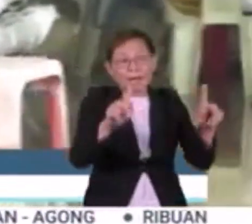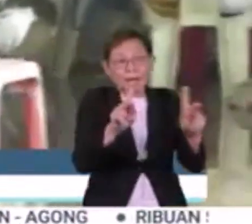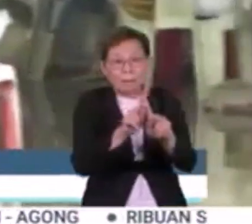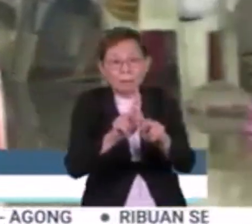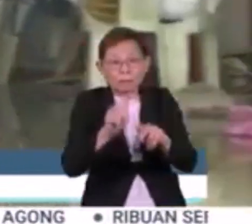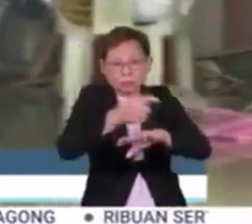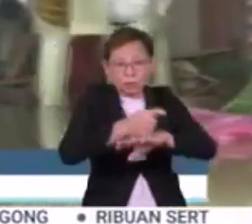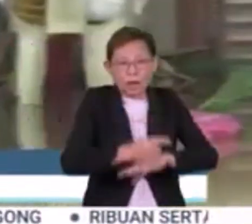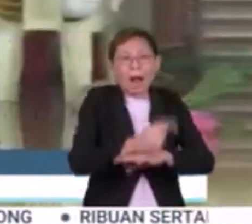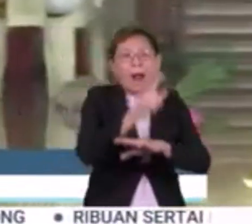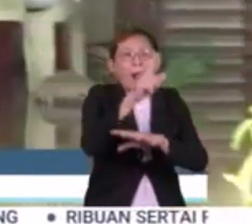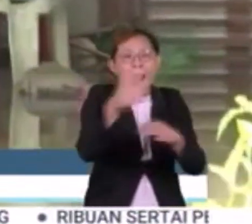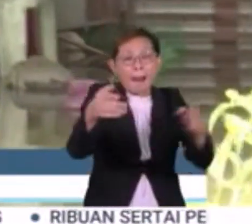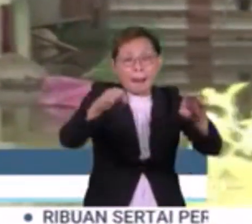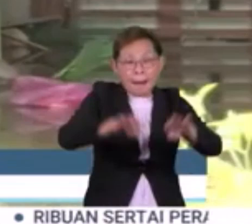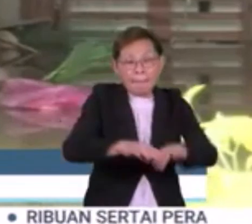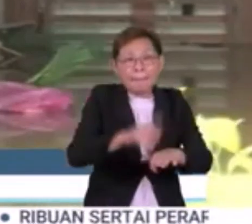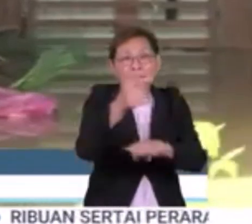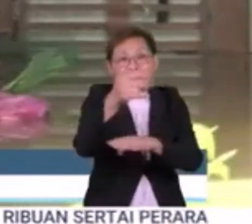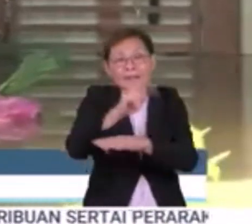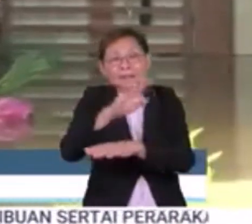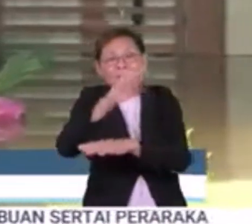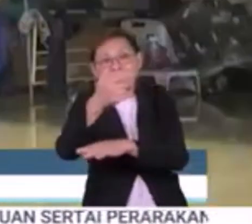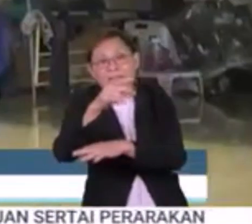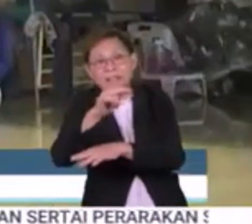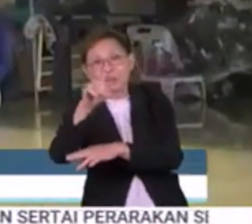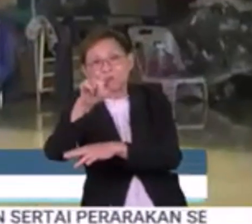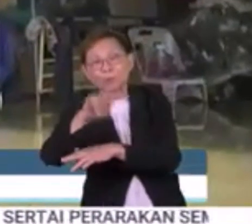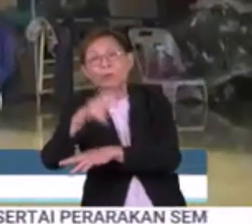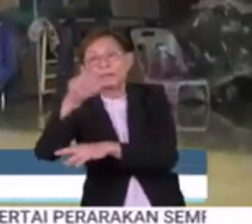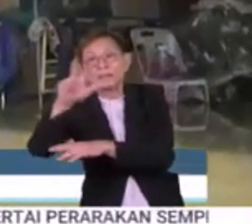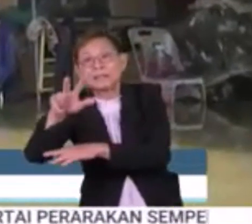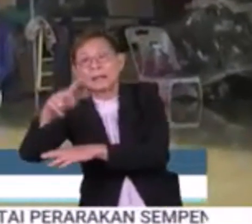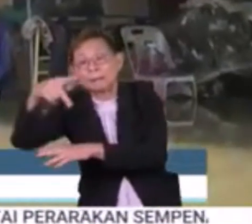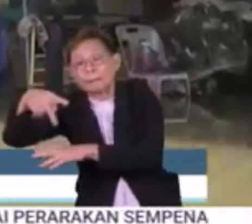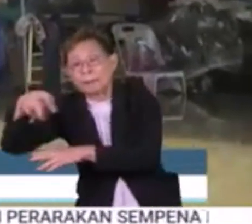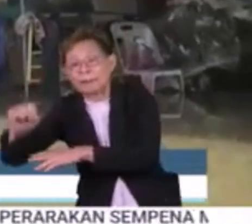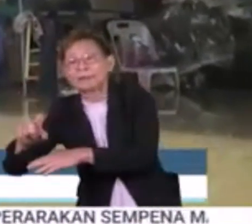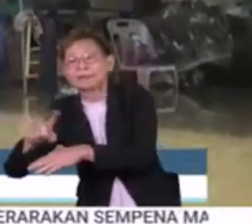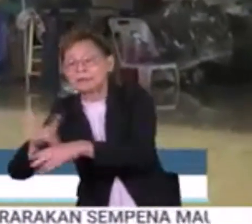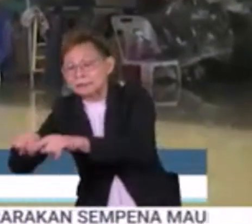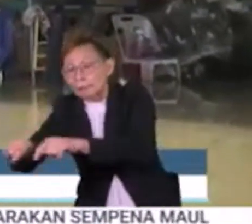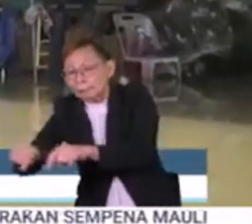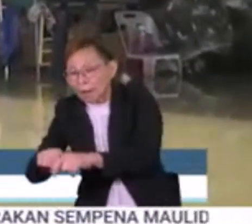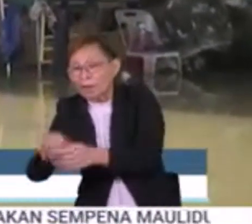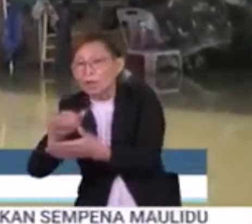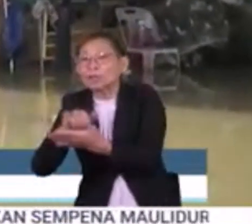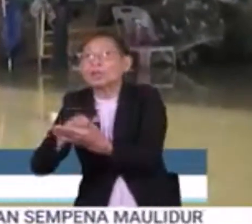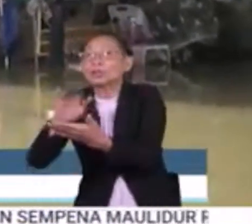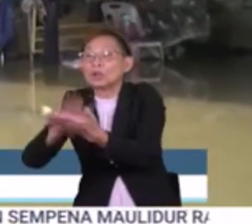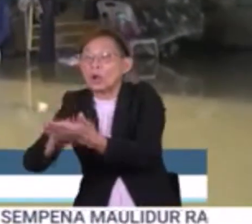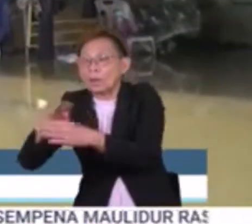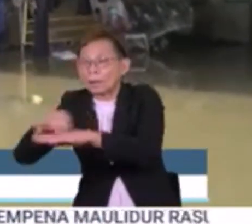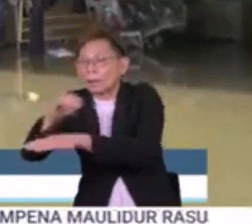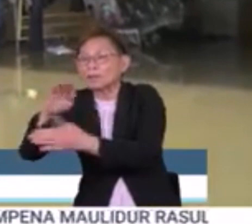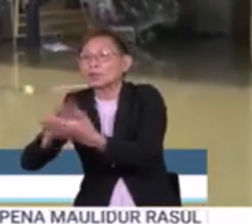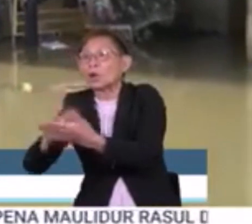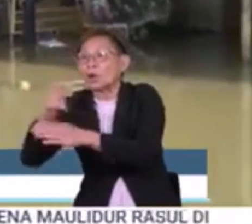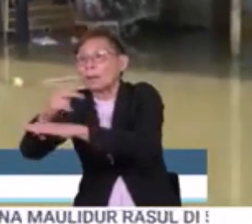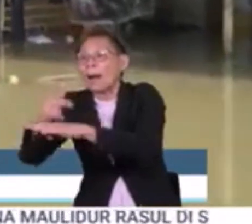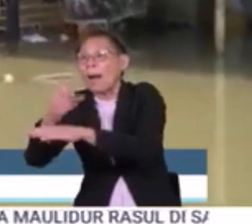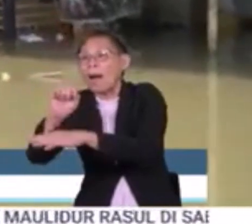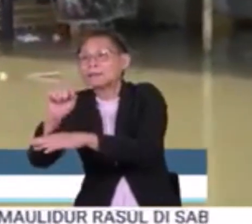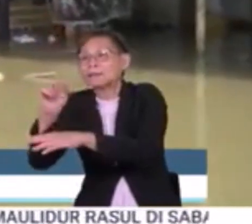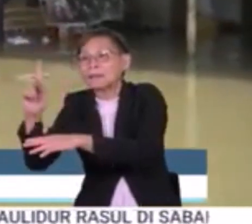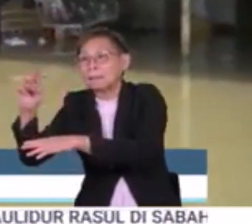Tradisi Lembah Keriang, Changlun. Manakala tiga lagi PPS di daerah itu, di Sekolah Menengah Kebangsaan Changlun, Sekolah Kebangsaan